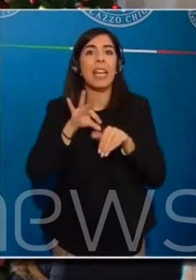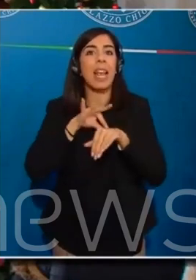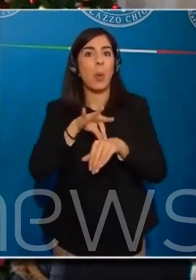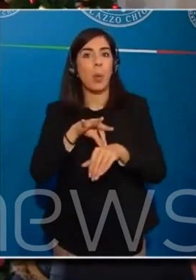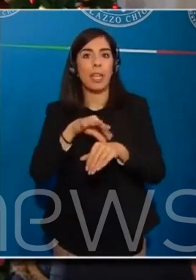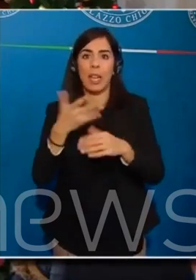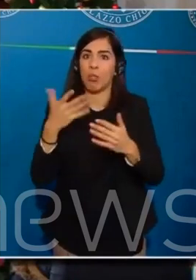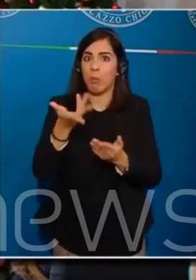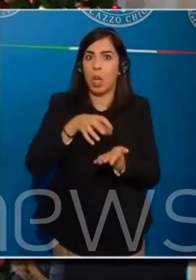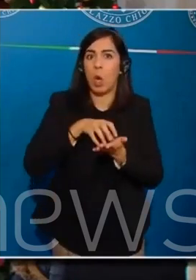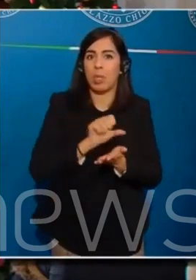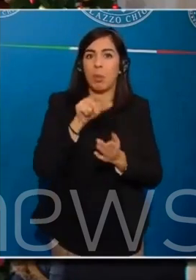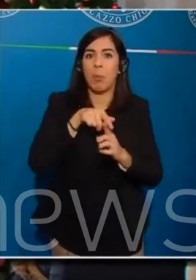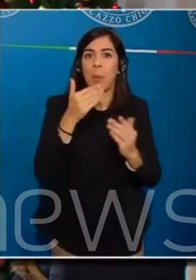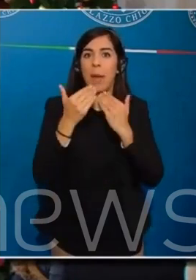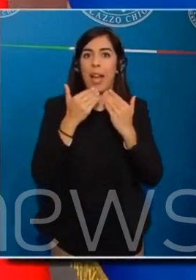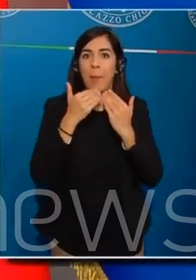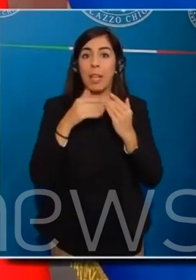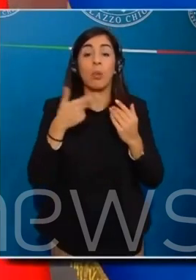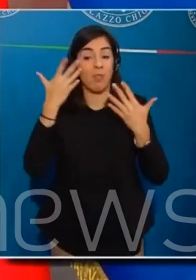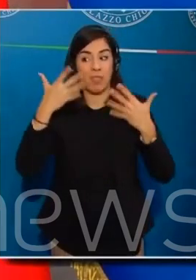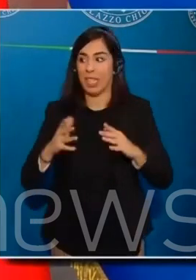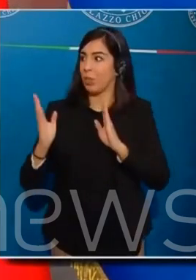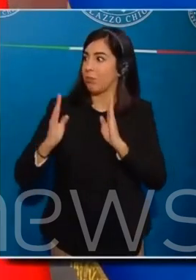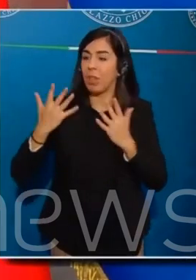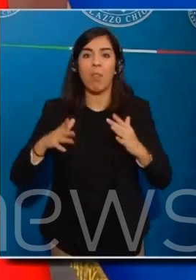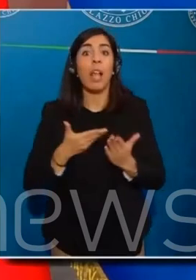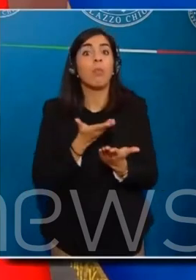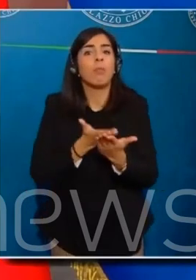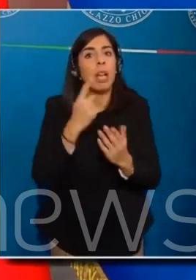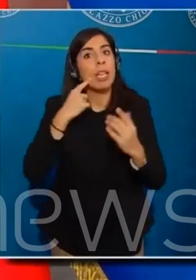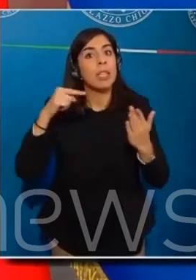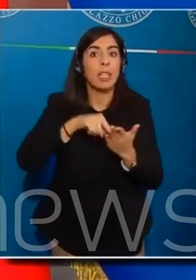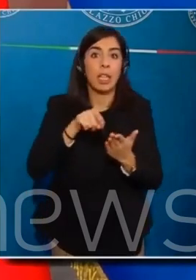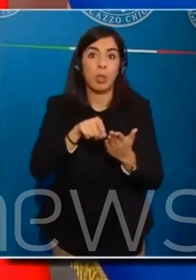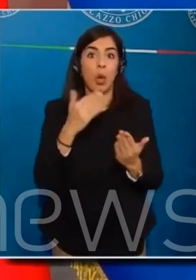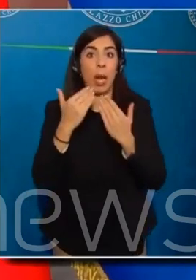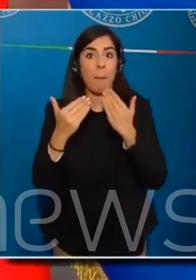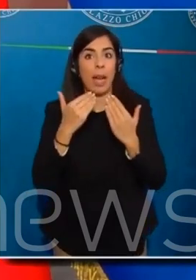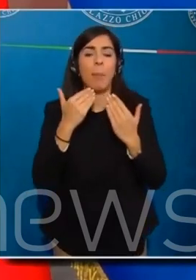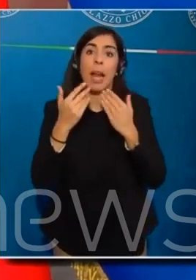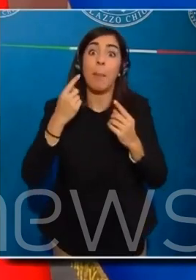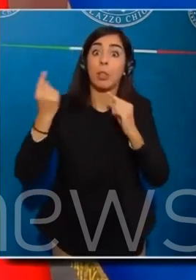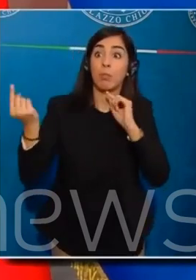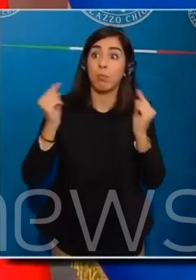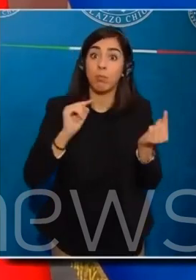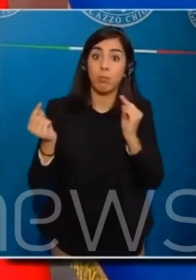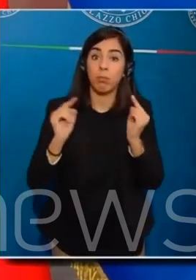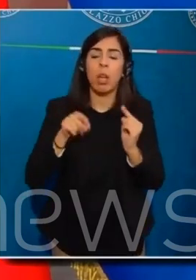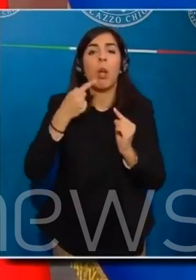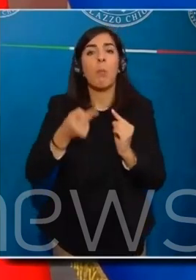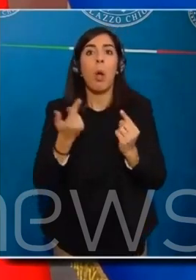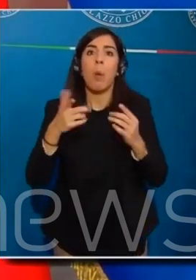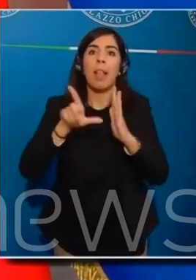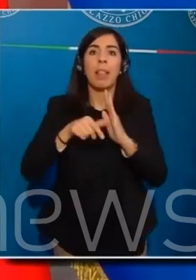quindi un ulteriore contributo su questo documento e poi questo ci permetterà ragionevolmente di arrivare in tempo. Al